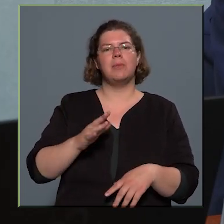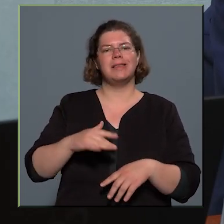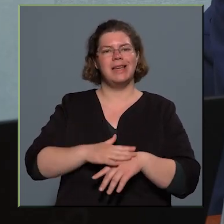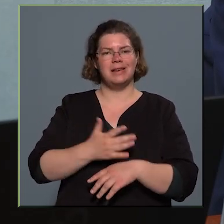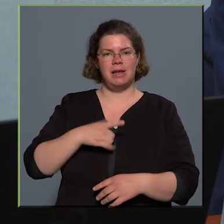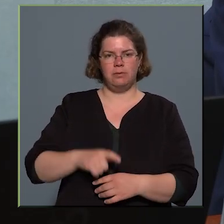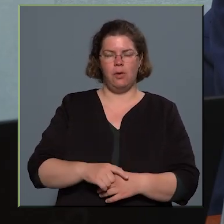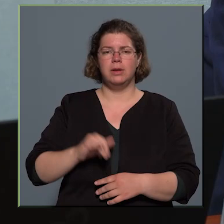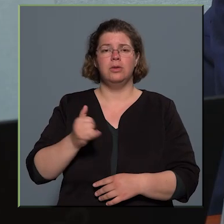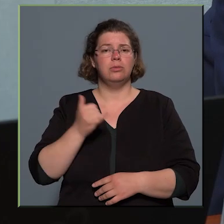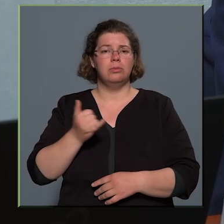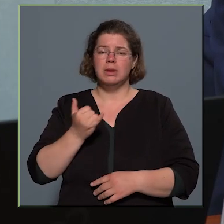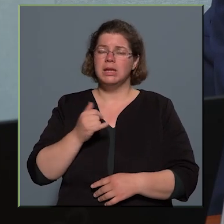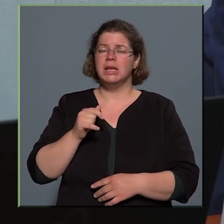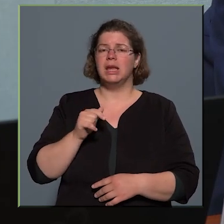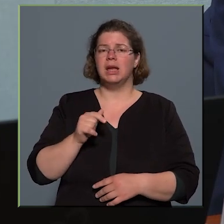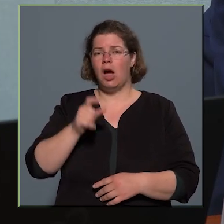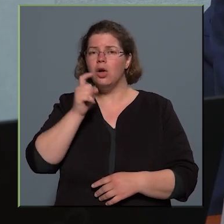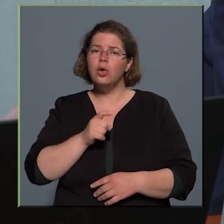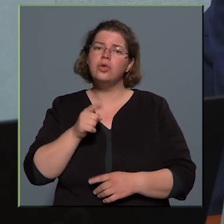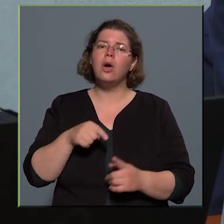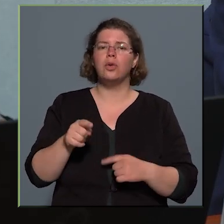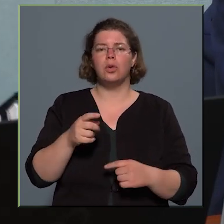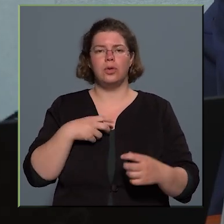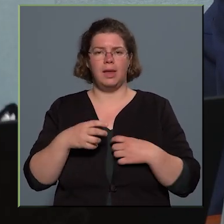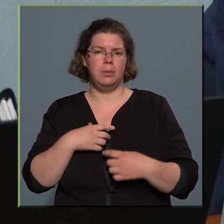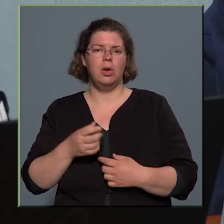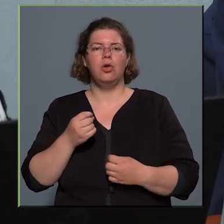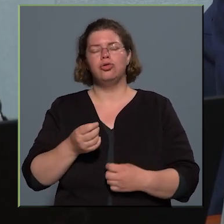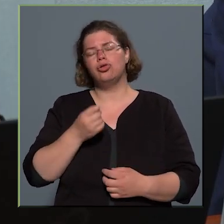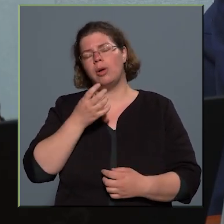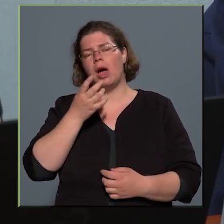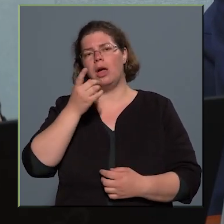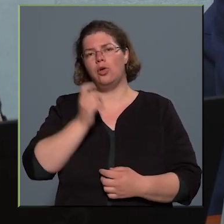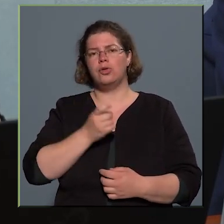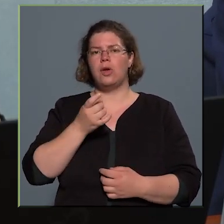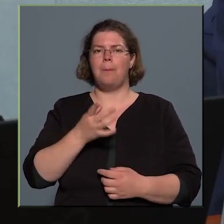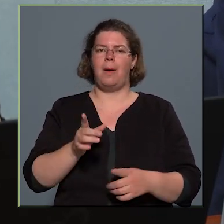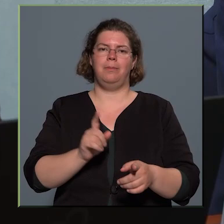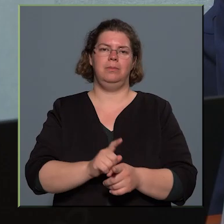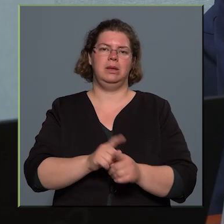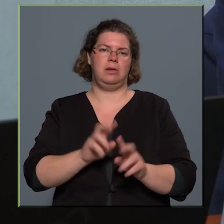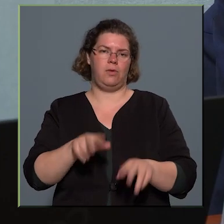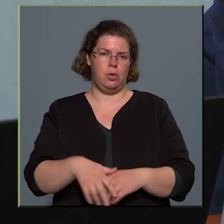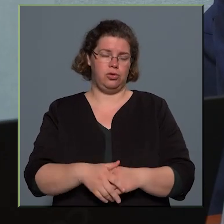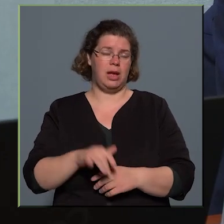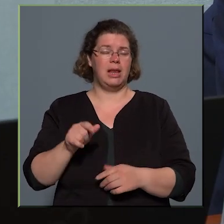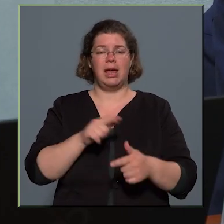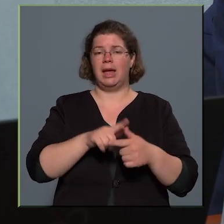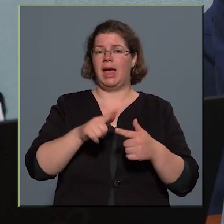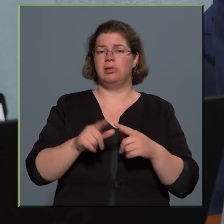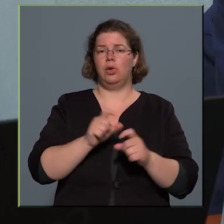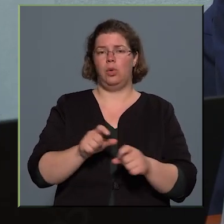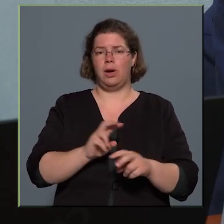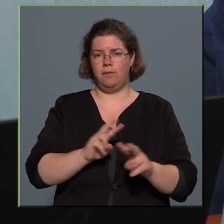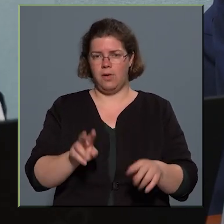és ez mindig a rosszabb között szerepel, sokkal rosszabban úgy, mint ami a valóság. Ennek két oka van. Az